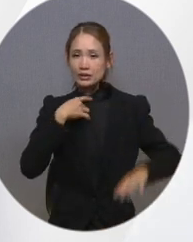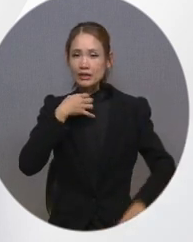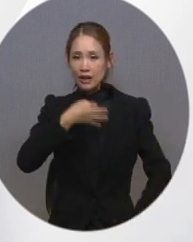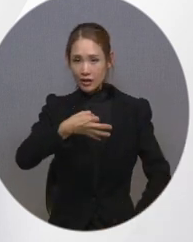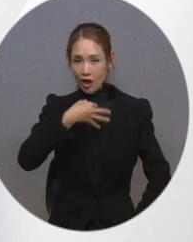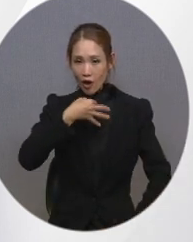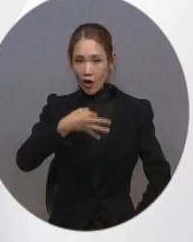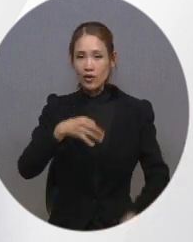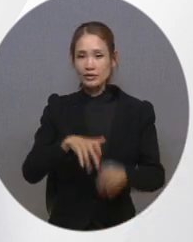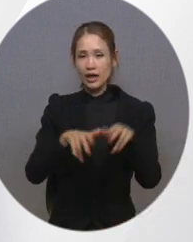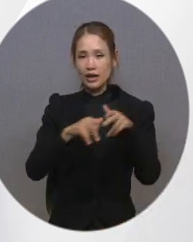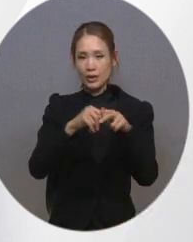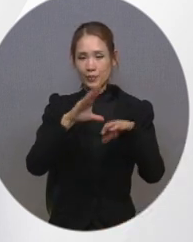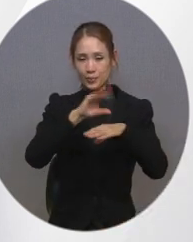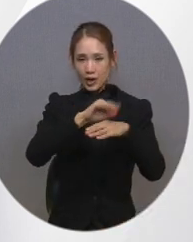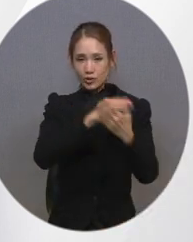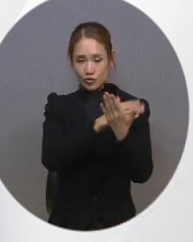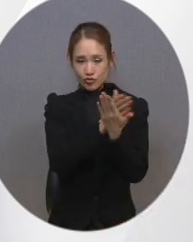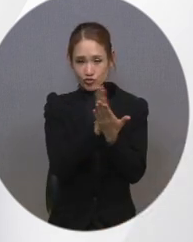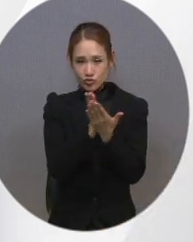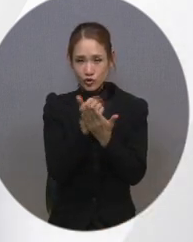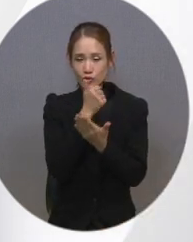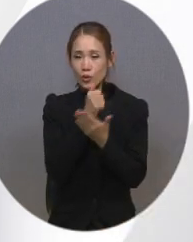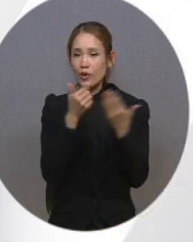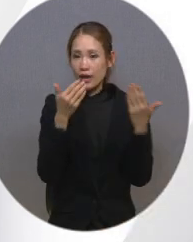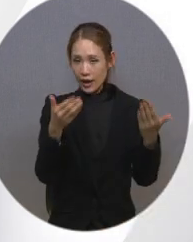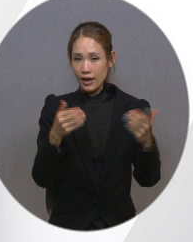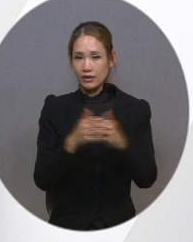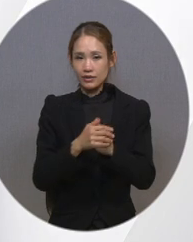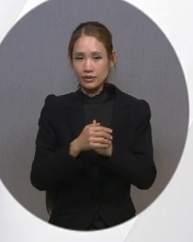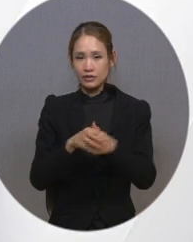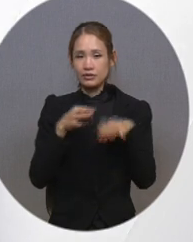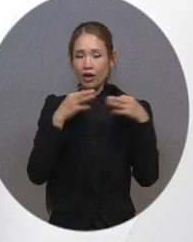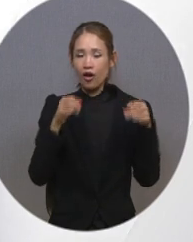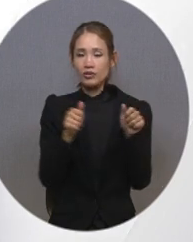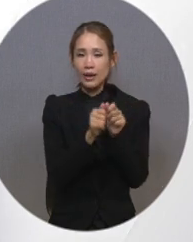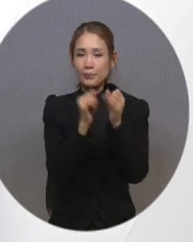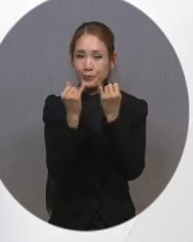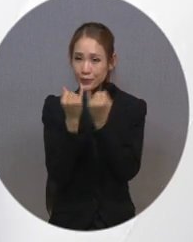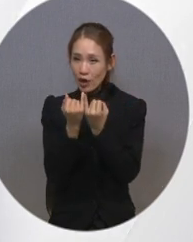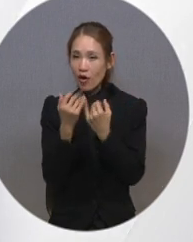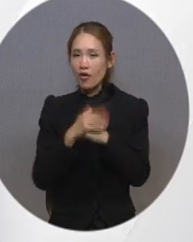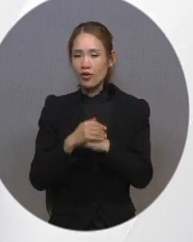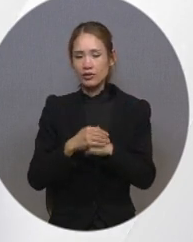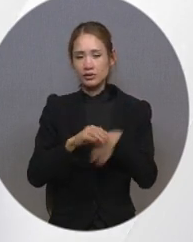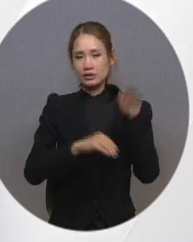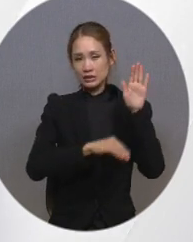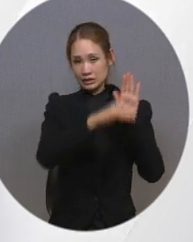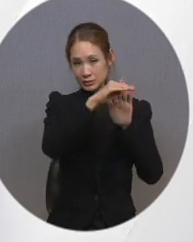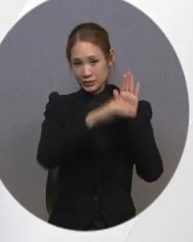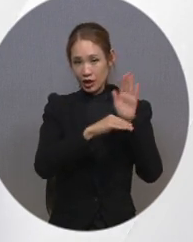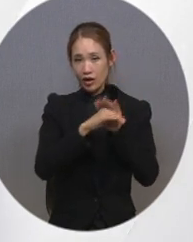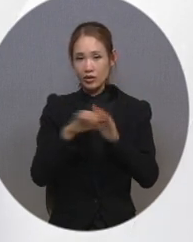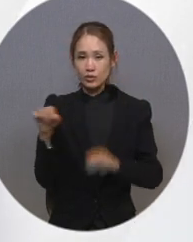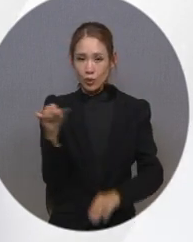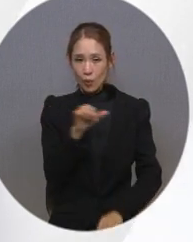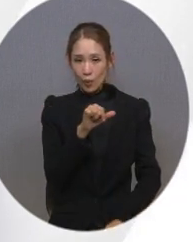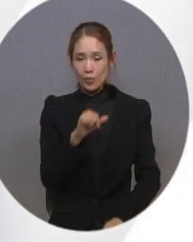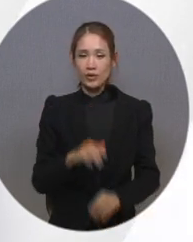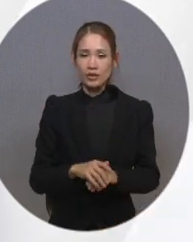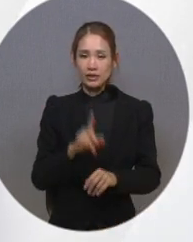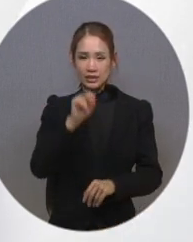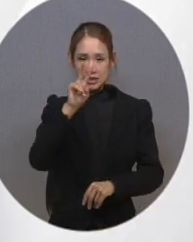장애인 방송 유형 등을 음성으로 안내해 주며 음성 성별, 음량, 속도, 음성 높이,